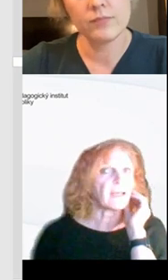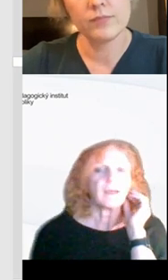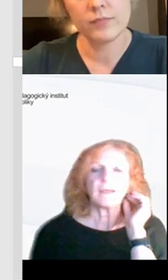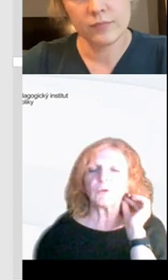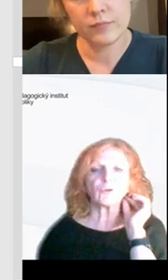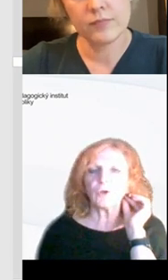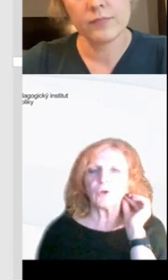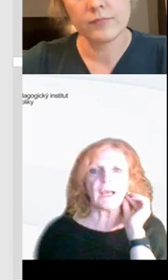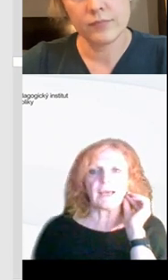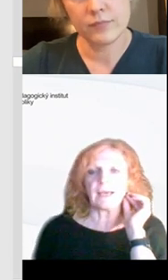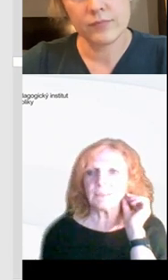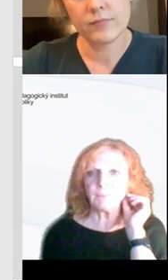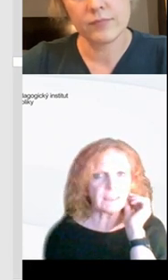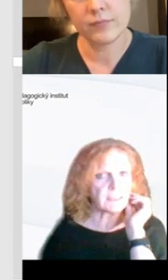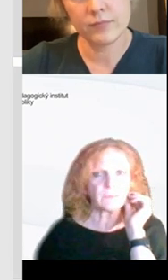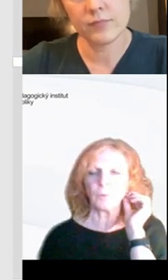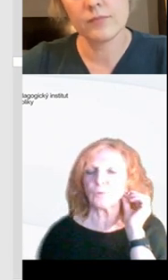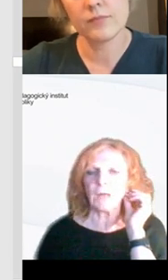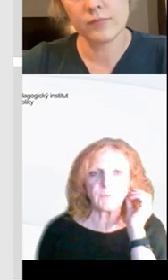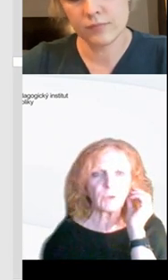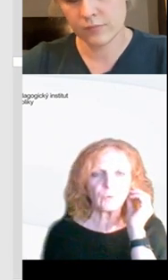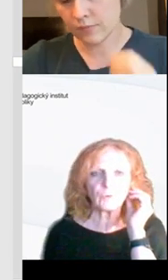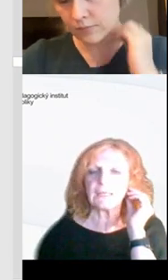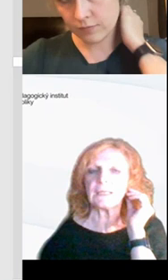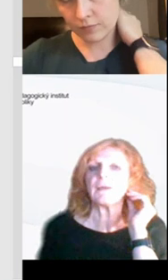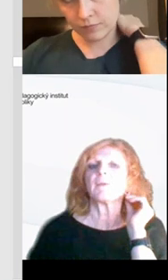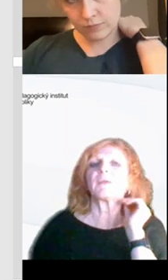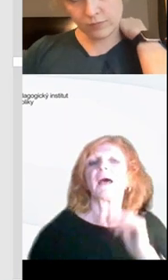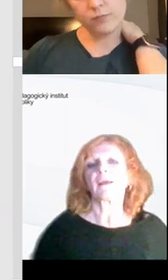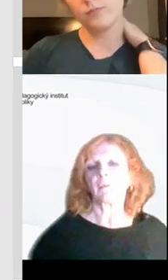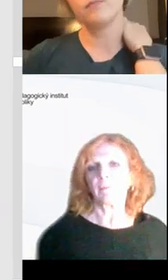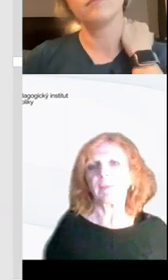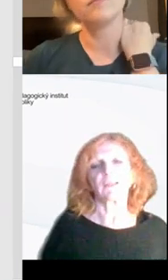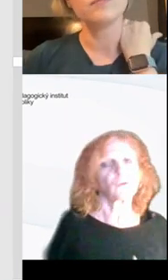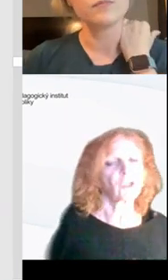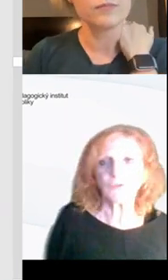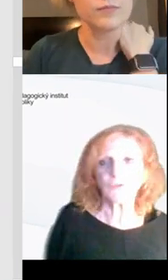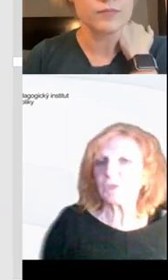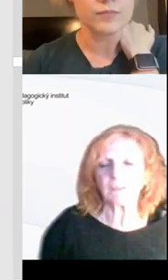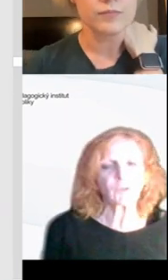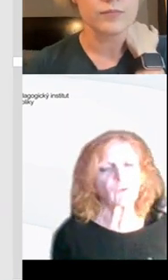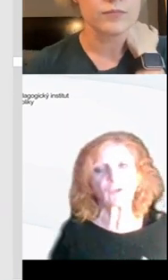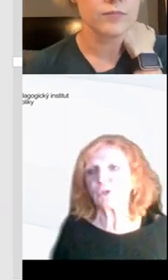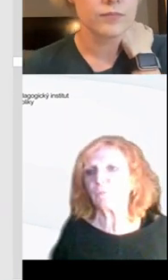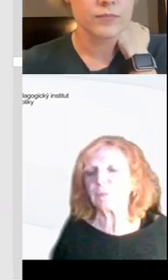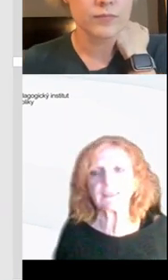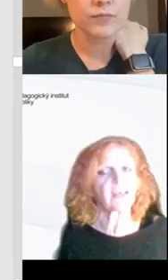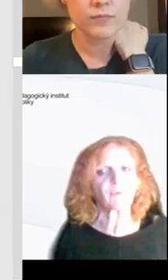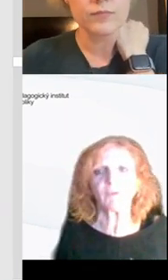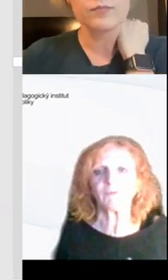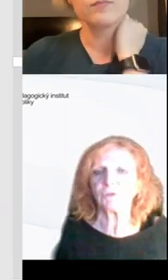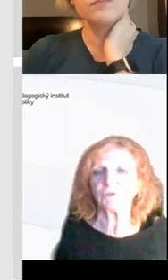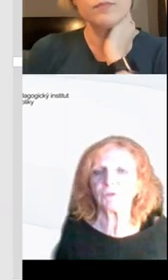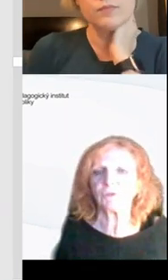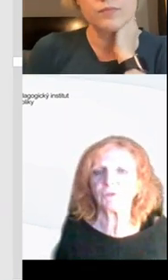Zase je to zdroj nějaké inspirace, spoustu námětů, z který mi má milá zkušenost. Vy můžete mít zkušenosti úplně